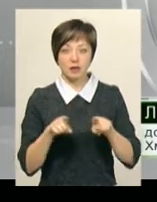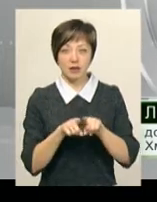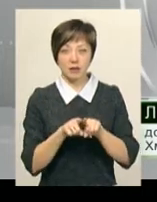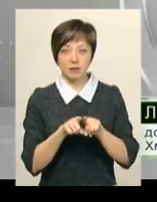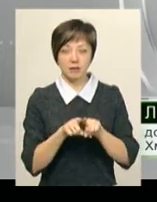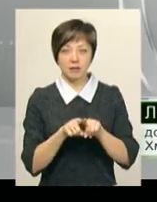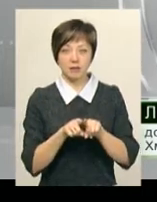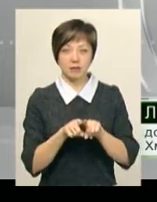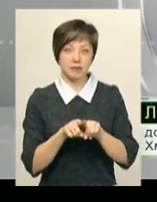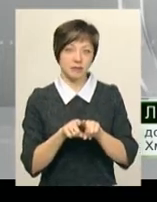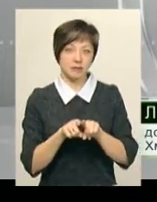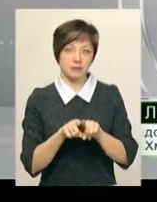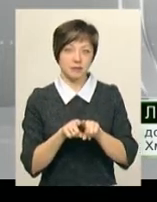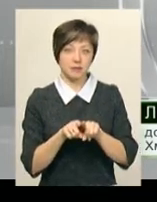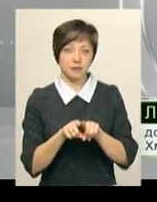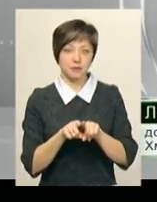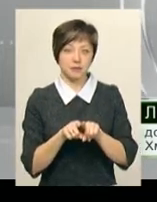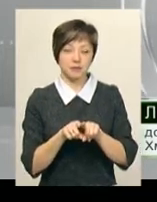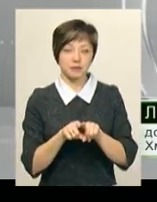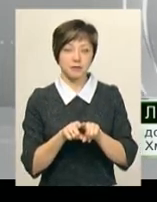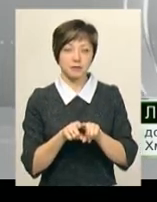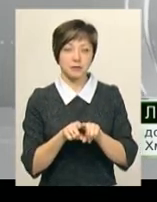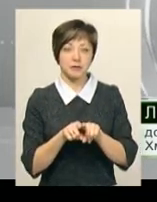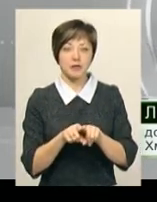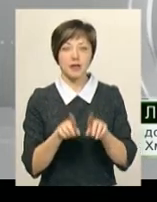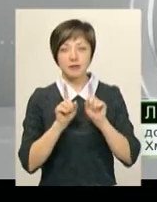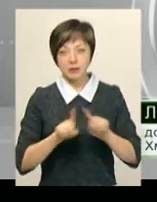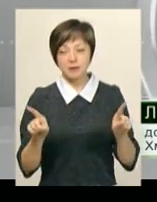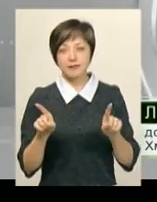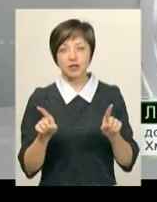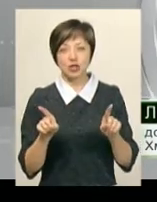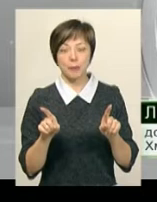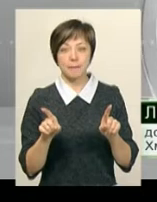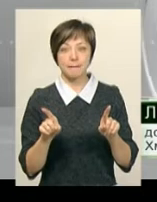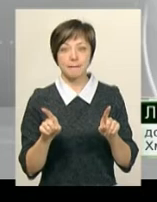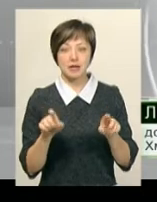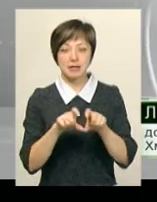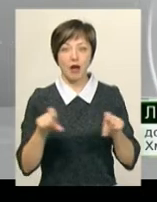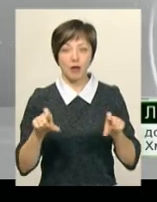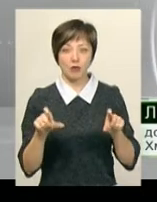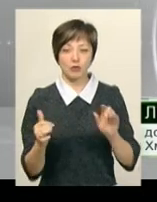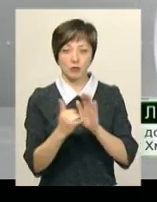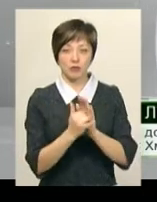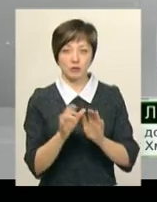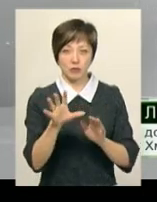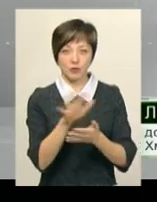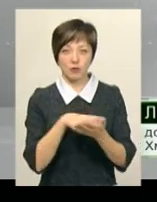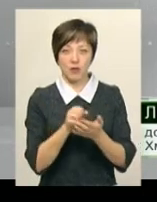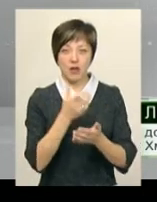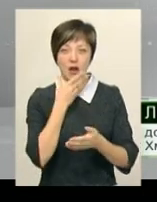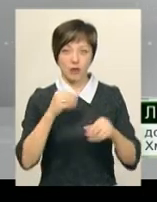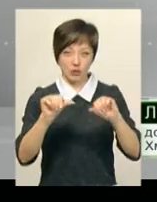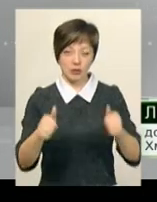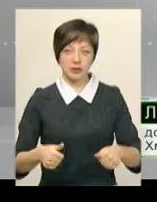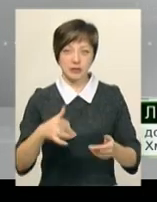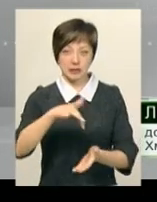не зовсім, таким специфічним закладом висувати цю гарну картину